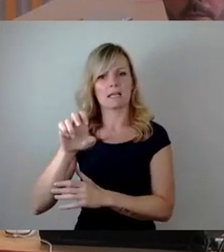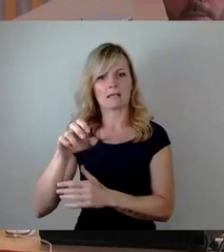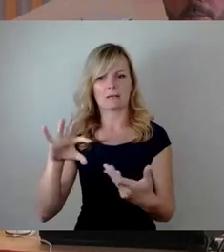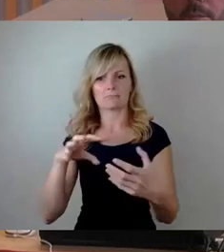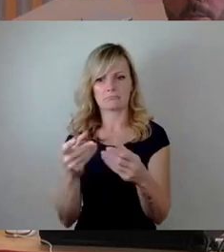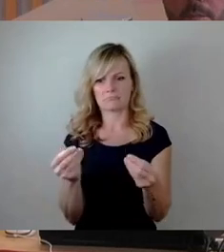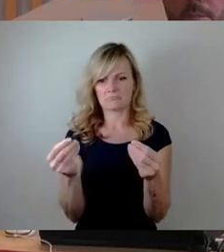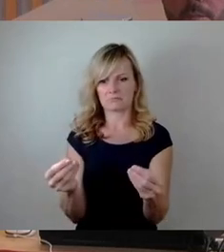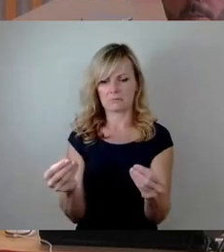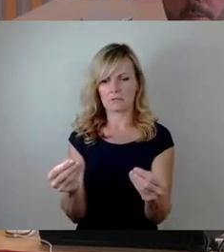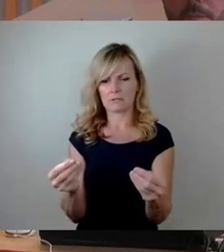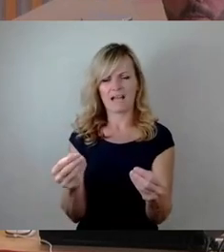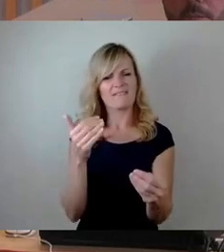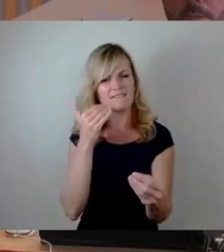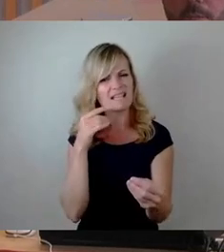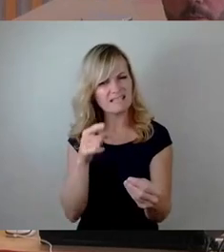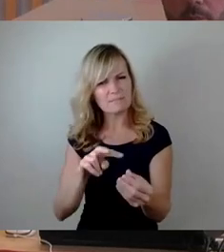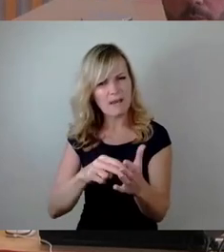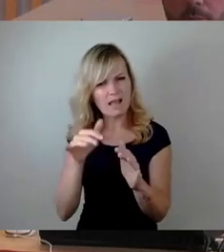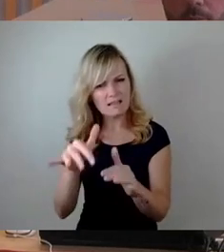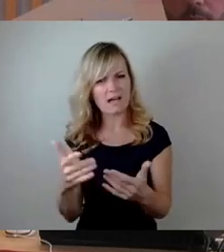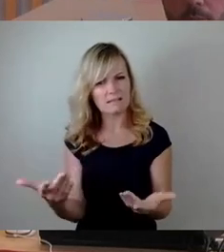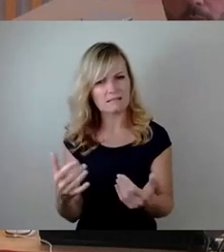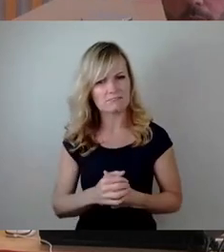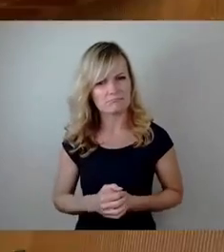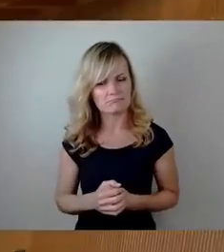wann liegt der Masterplan Rinne vor?